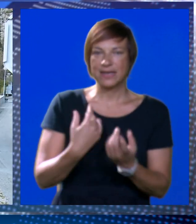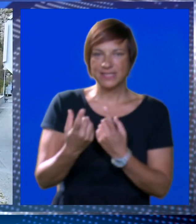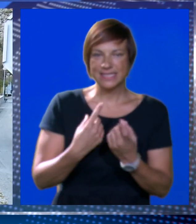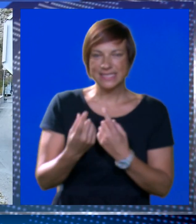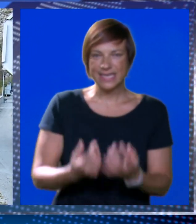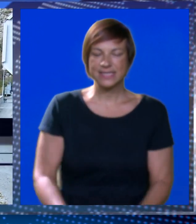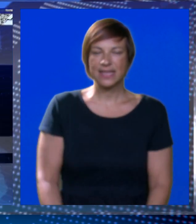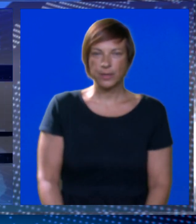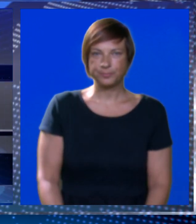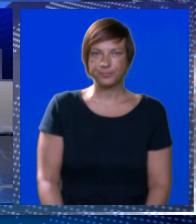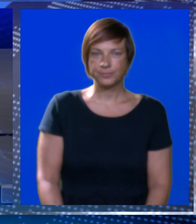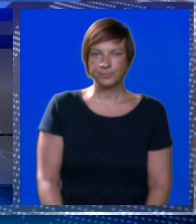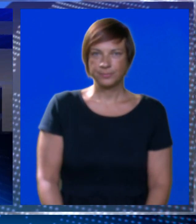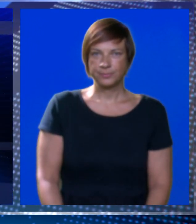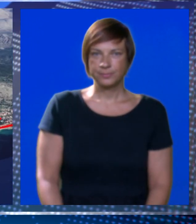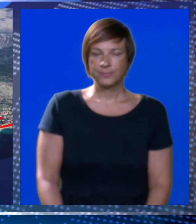hrvatskih cesta.